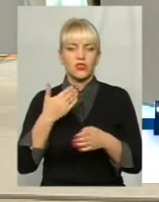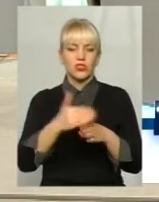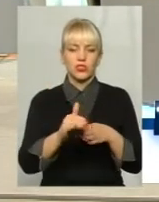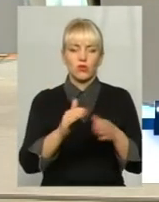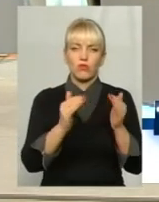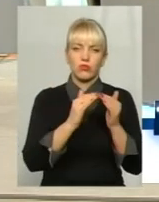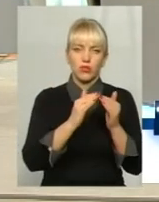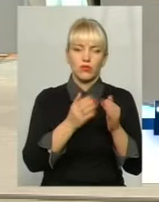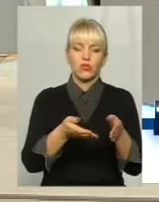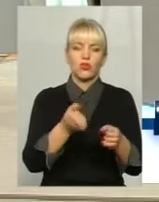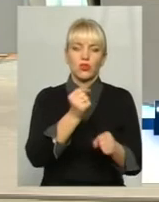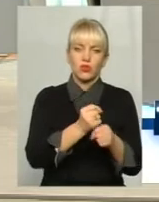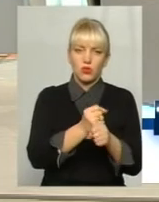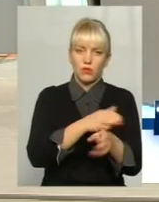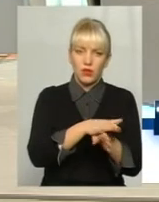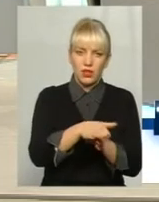а частина в нас так і висеть.